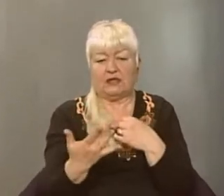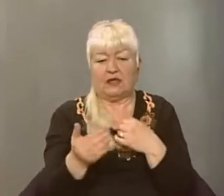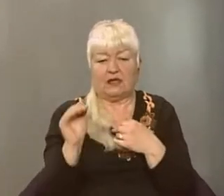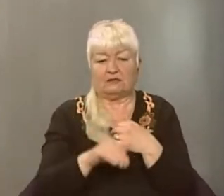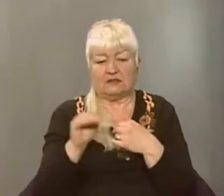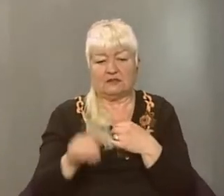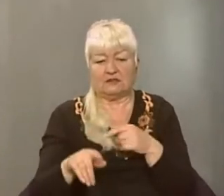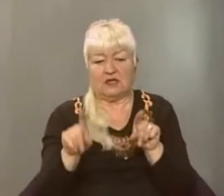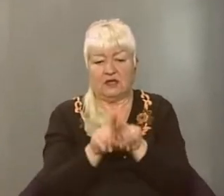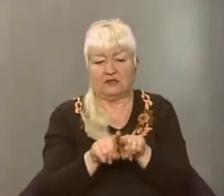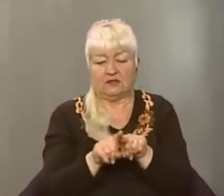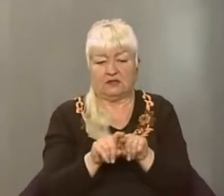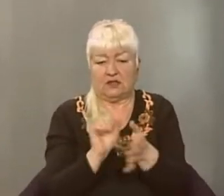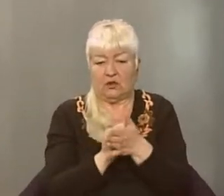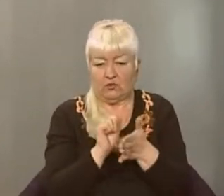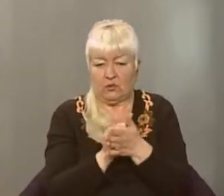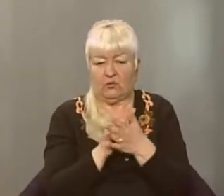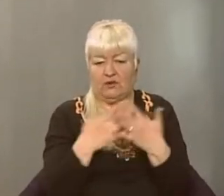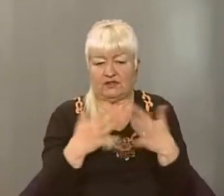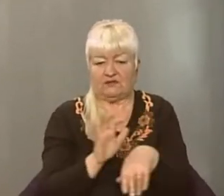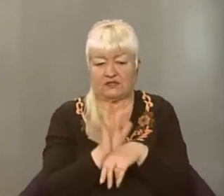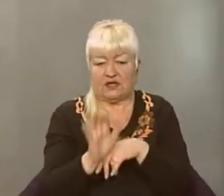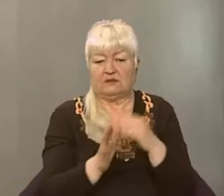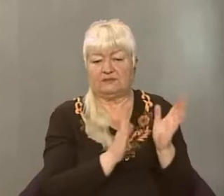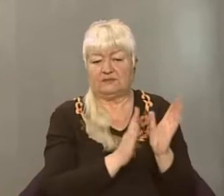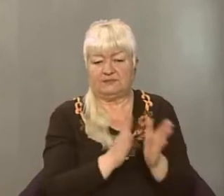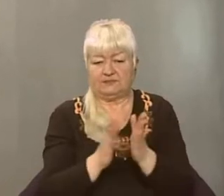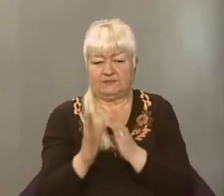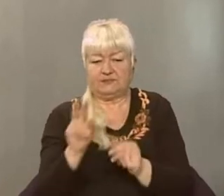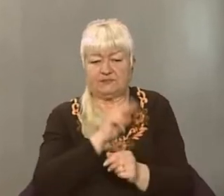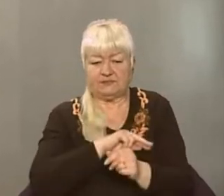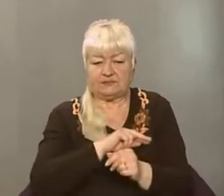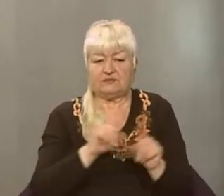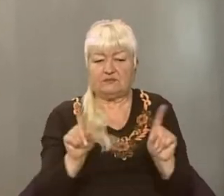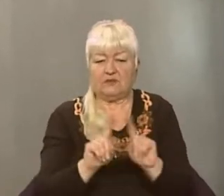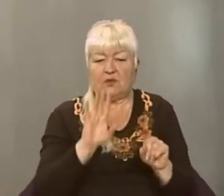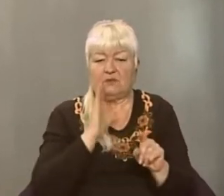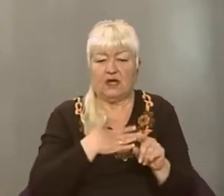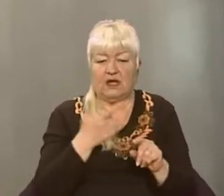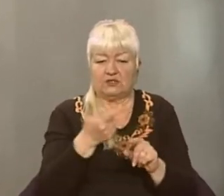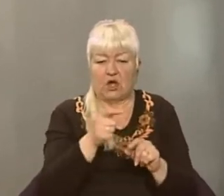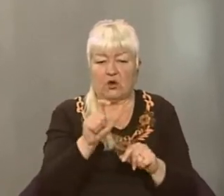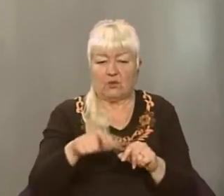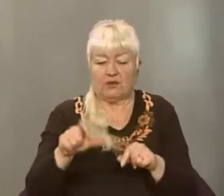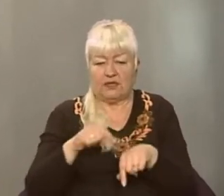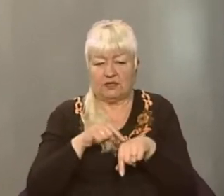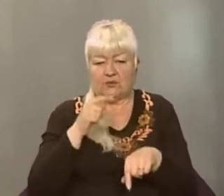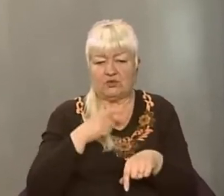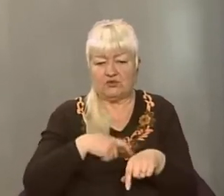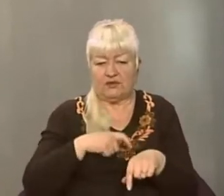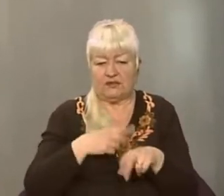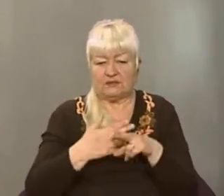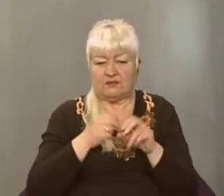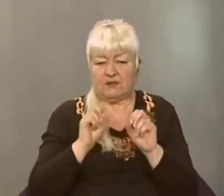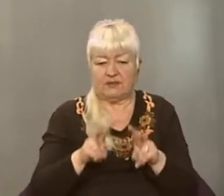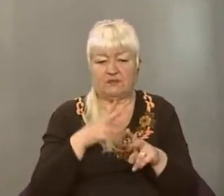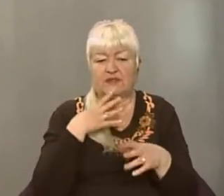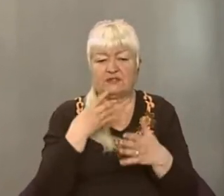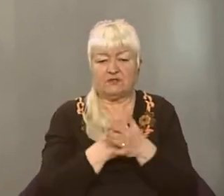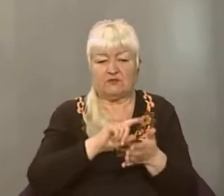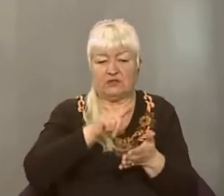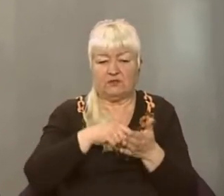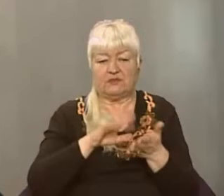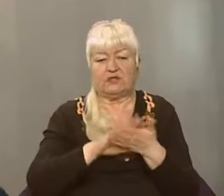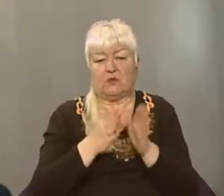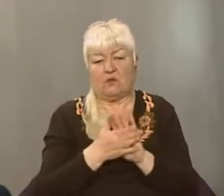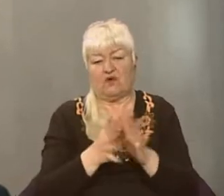проваджень і стабільно день і ніч працюємо над тим, щоб наші громадяни почувалися себе в безпеці, у своїх містах,